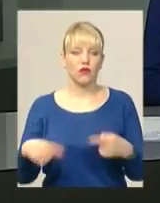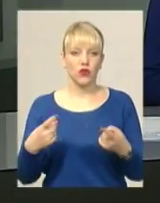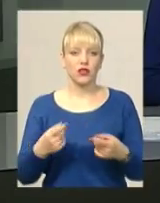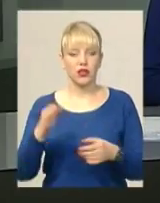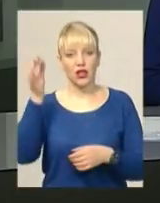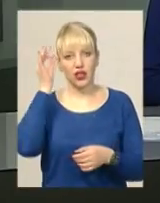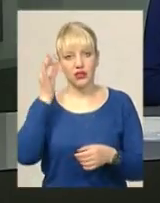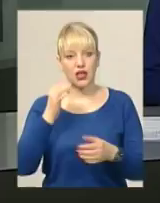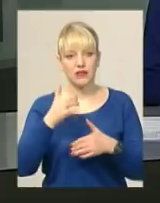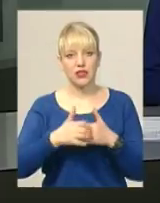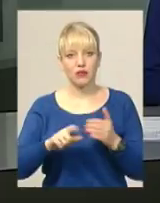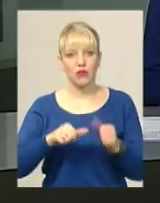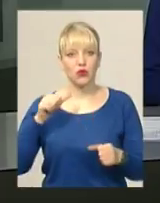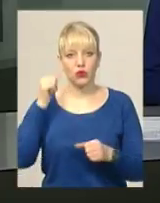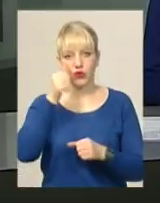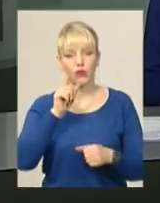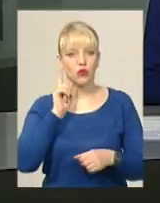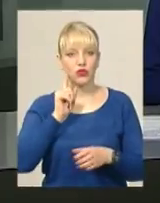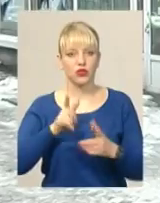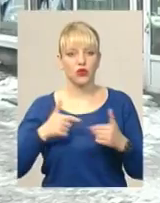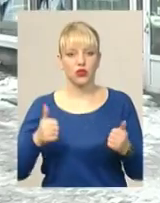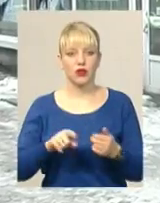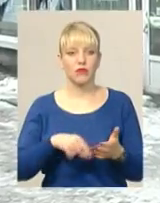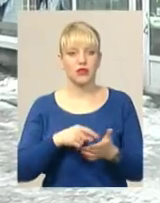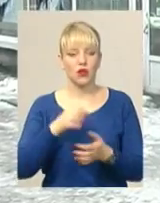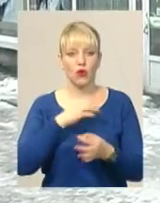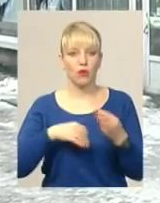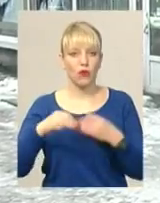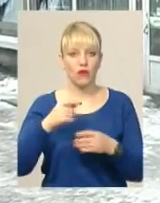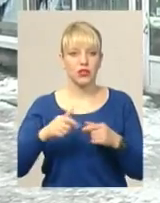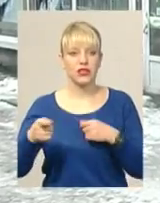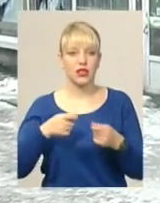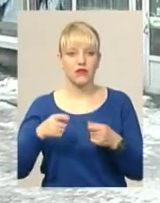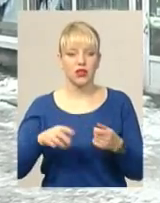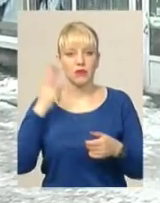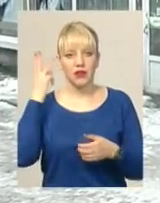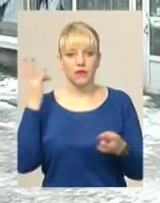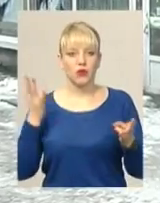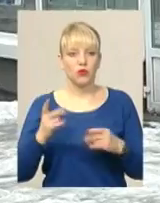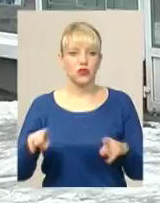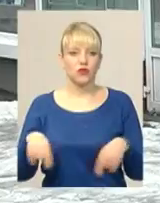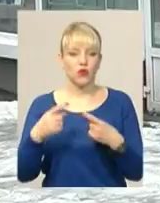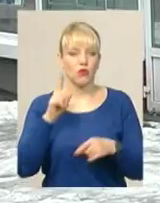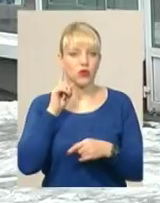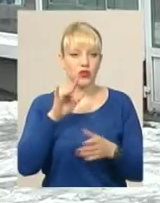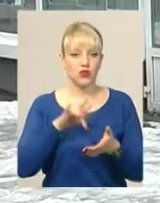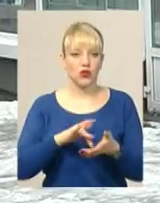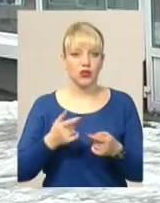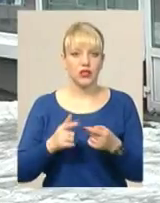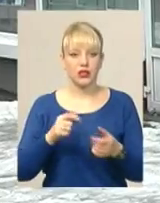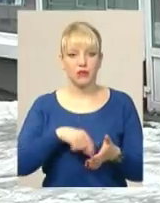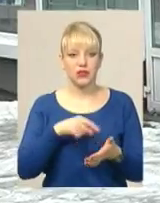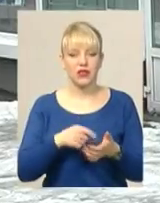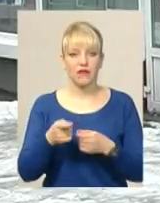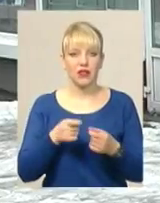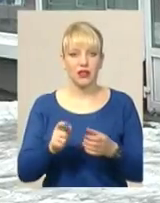Нагадаю, у середині минулого року молодіжні організації міста обговорили з керівництвом Хмельницького необхідність створення молодіжного центру. Міська